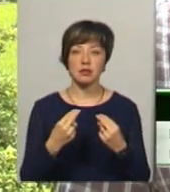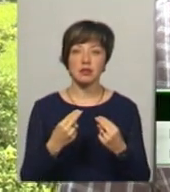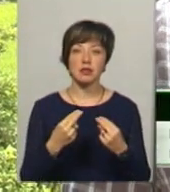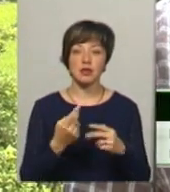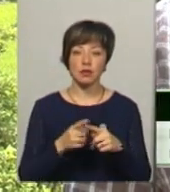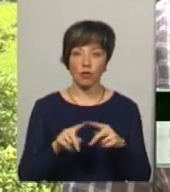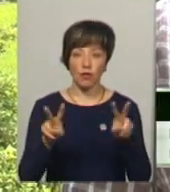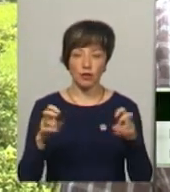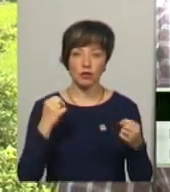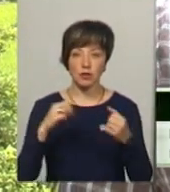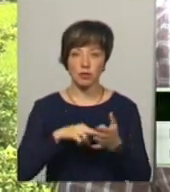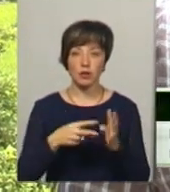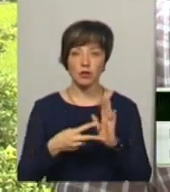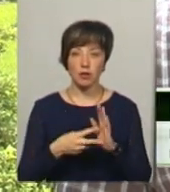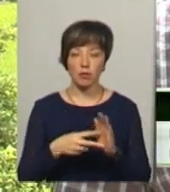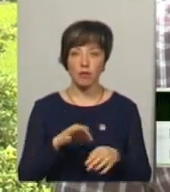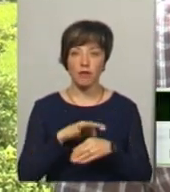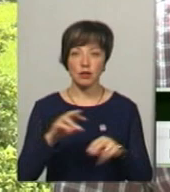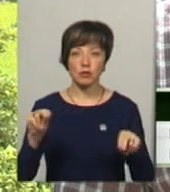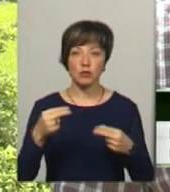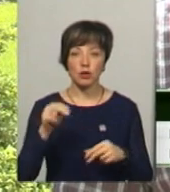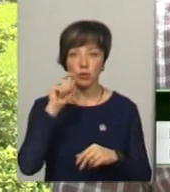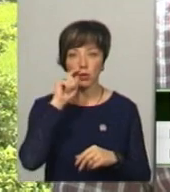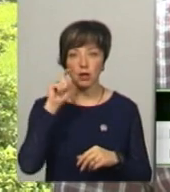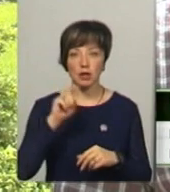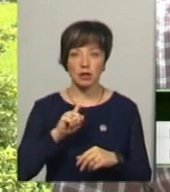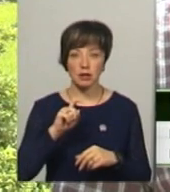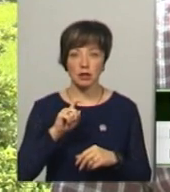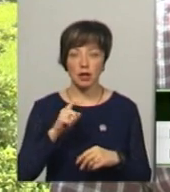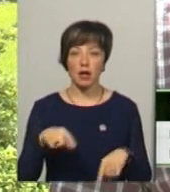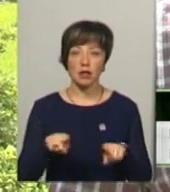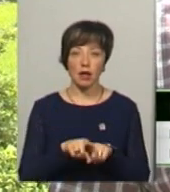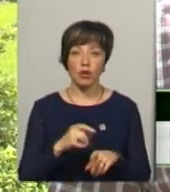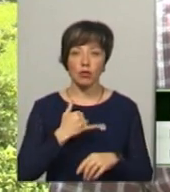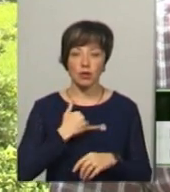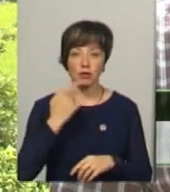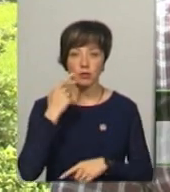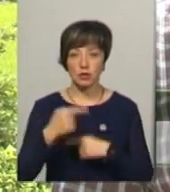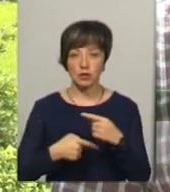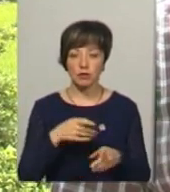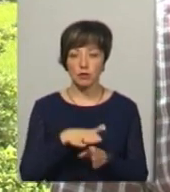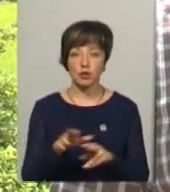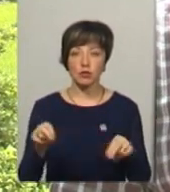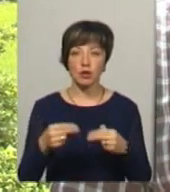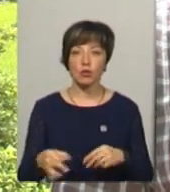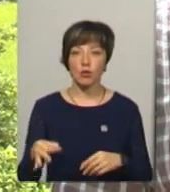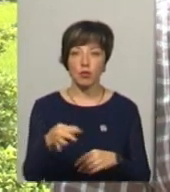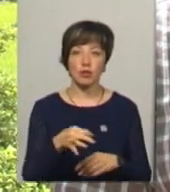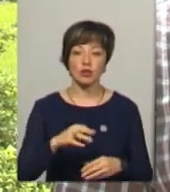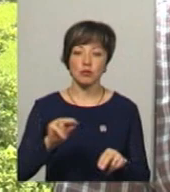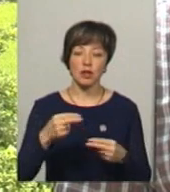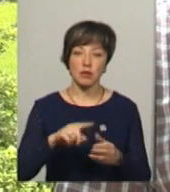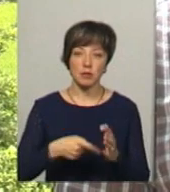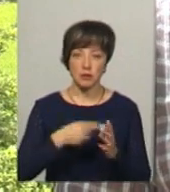панкретіону запланувала у Хмельницькому проведення Чемпіонату України. А так в нас постійно відбуваються Чемпіонати області, Чемпіонати міста